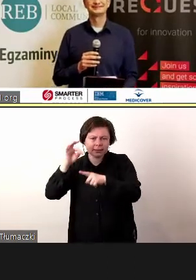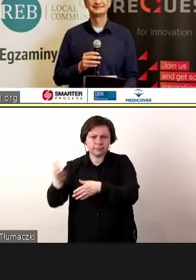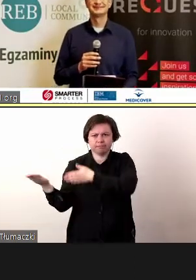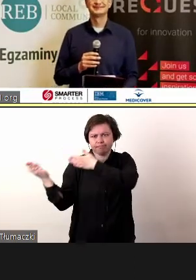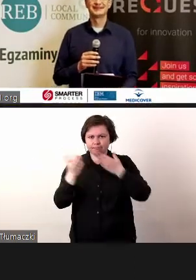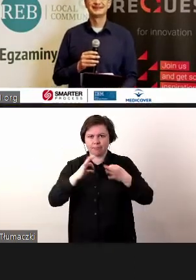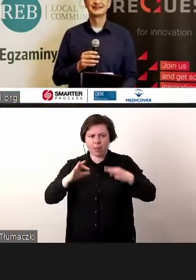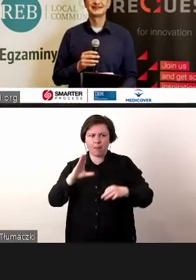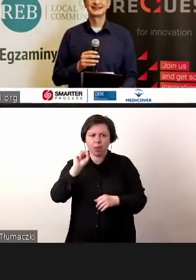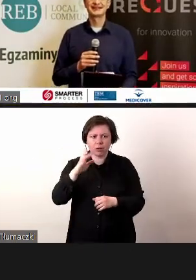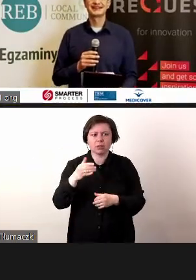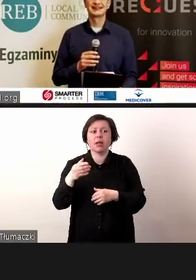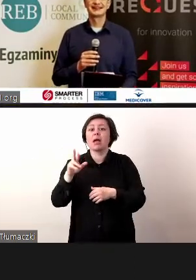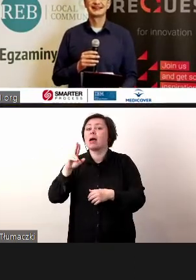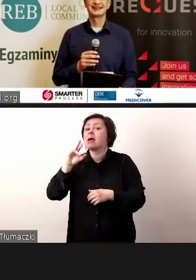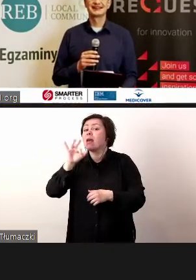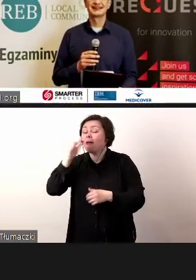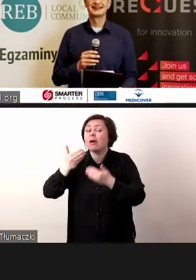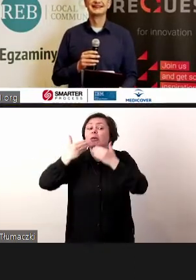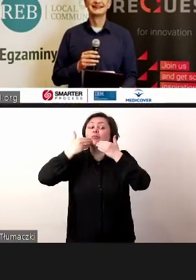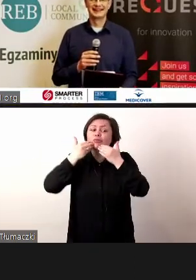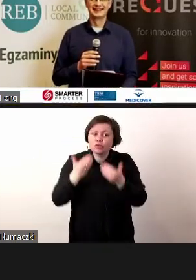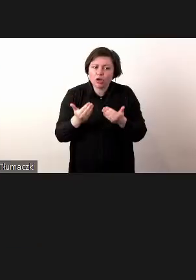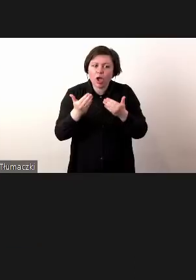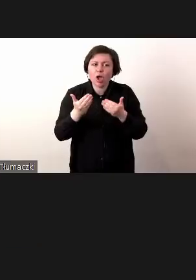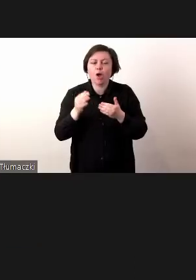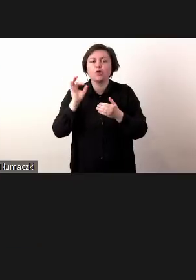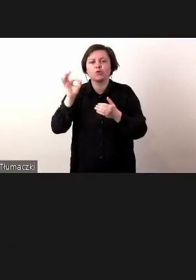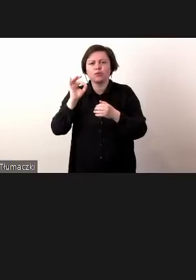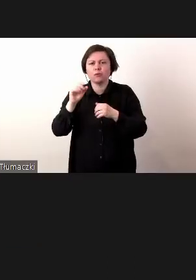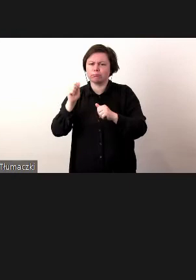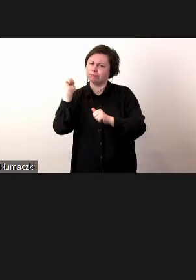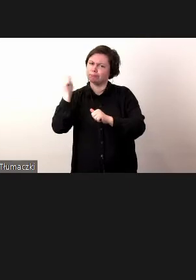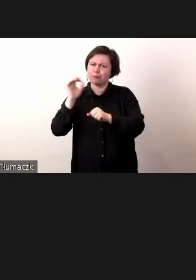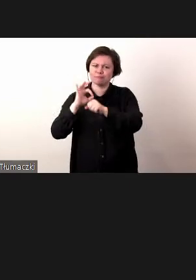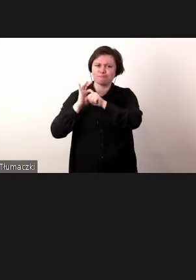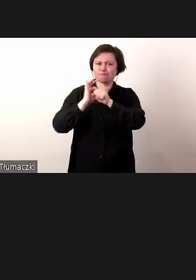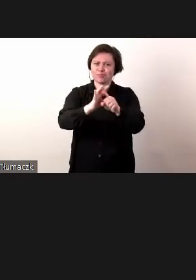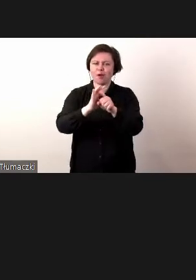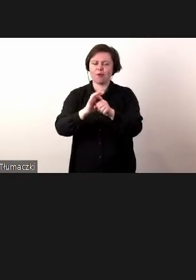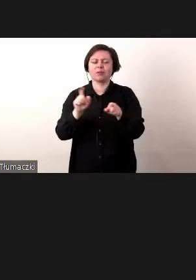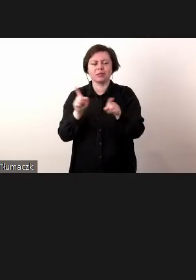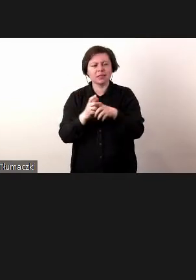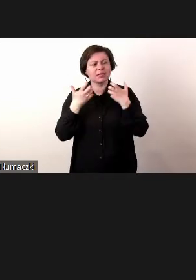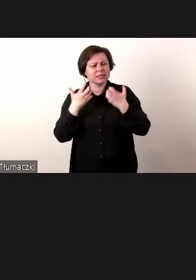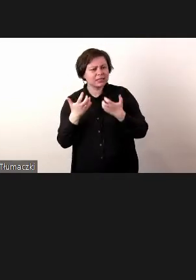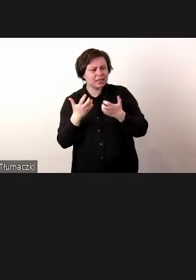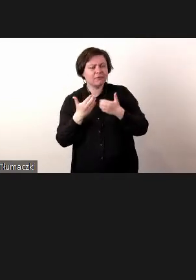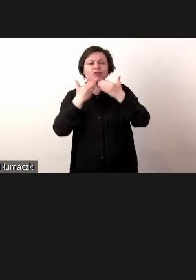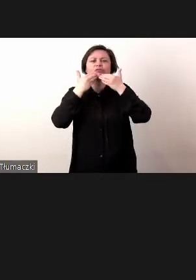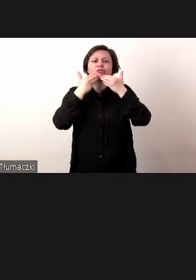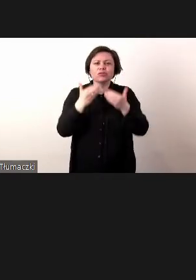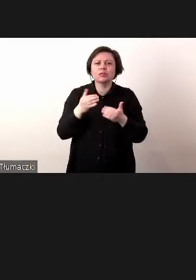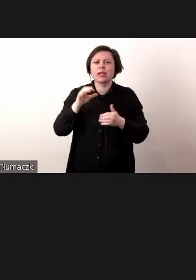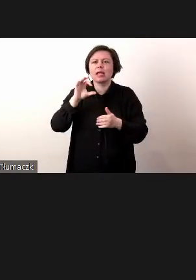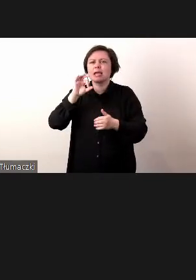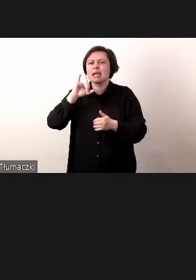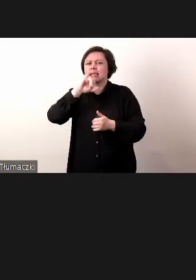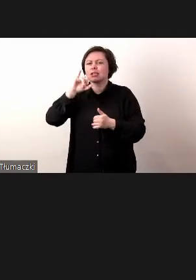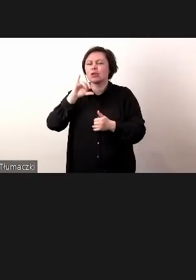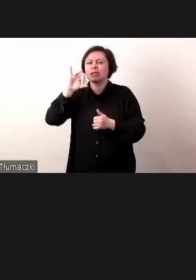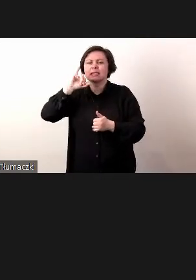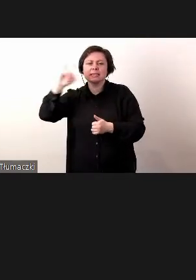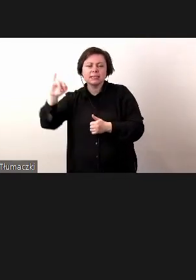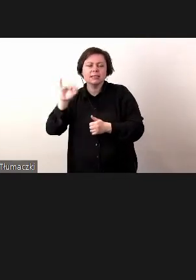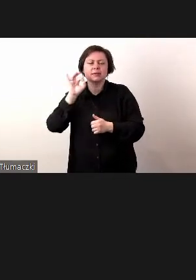Rafał, dziękuję bardzo za to profesjonalne wprowadzenie. Też chcielibyśmy podziękować SJSI